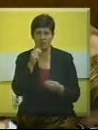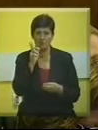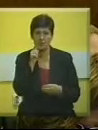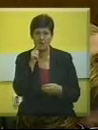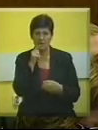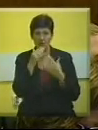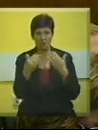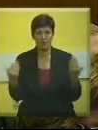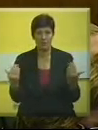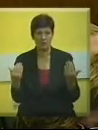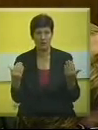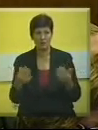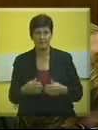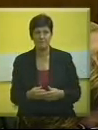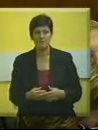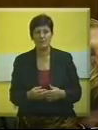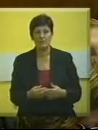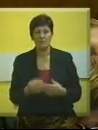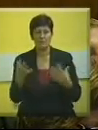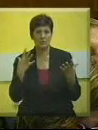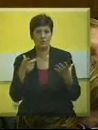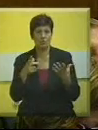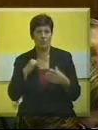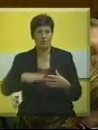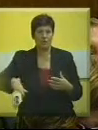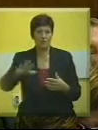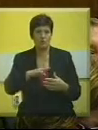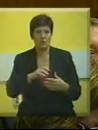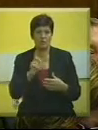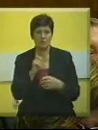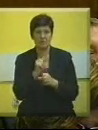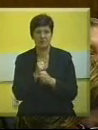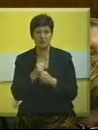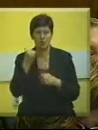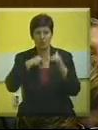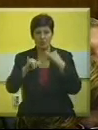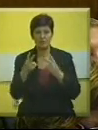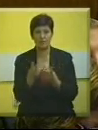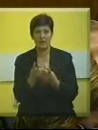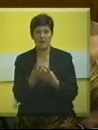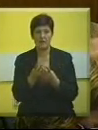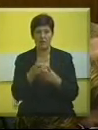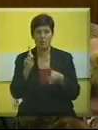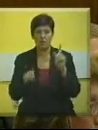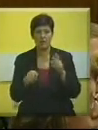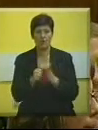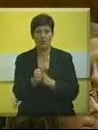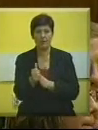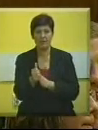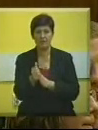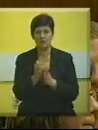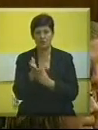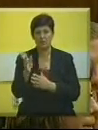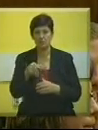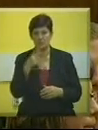atraktivno u cijeloj autonomnoj pokrajini Vojvodini i čak i ako se ne bavimo turizmom kao nekom primarnom granom,